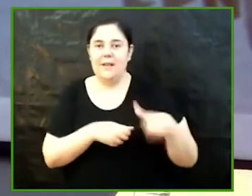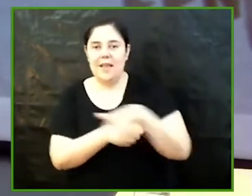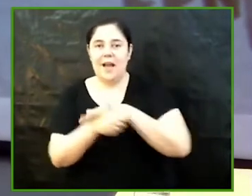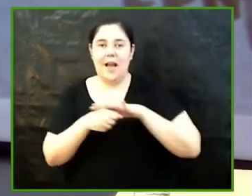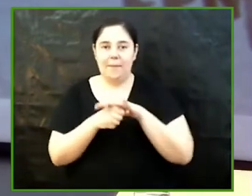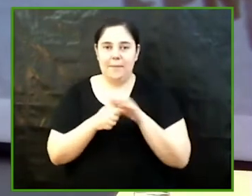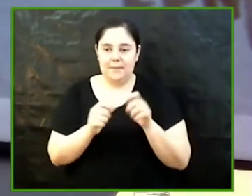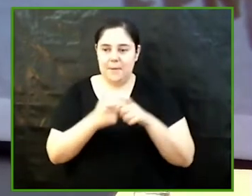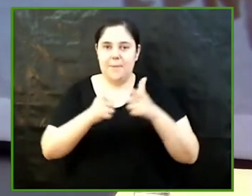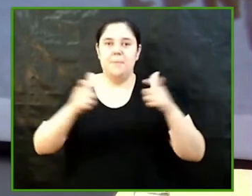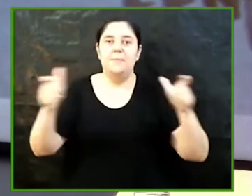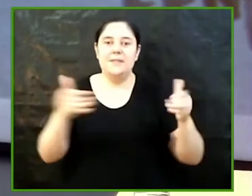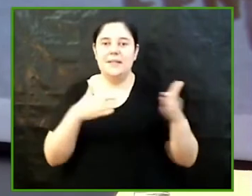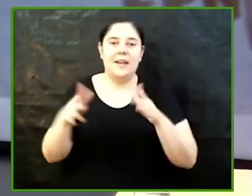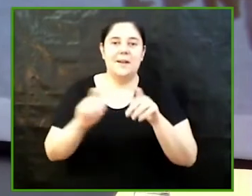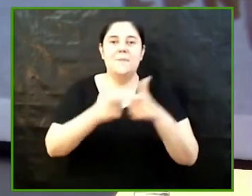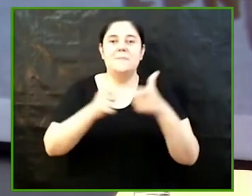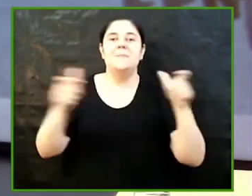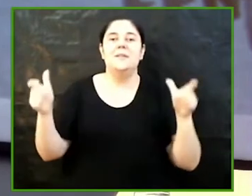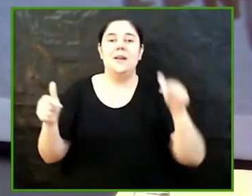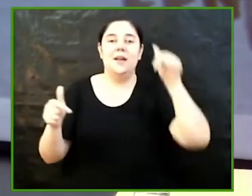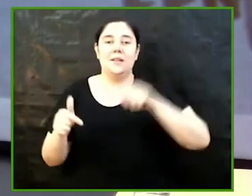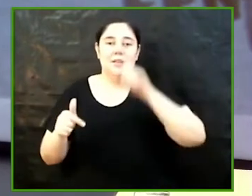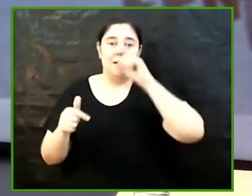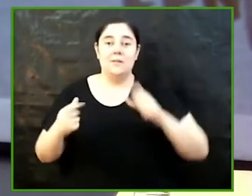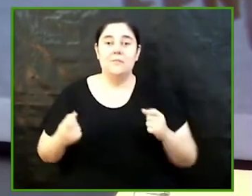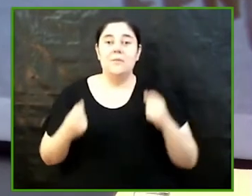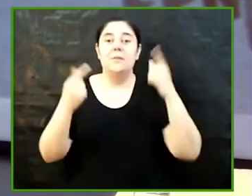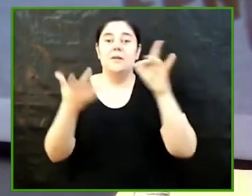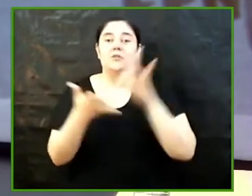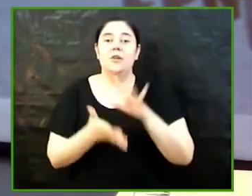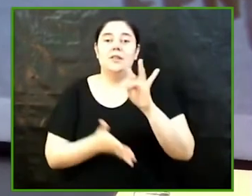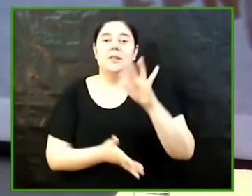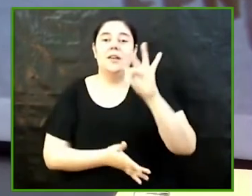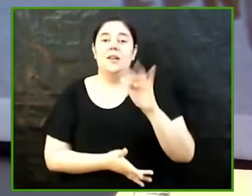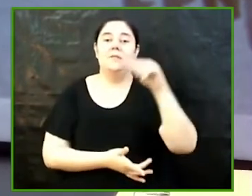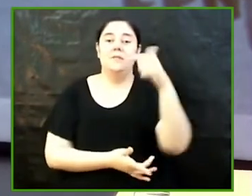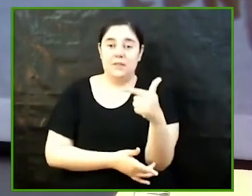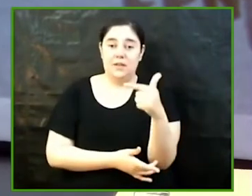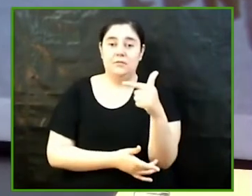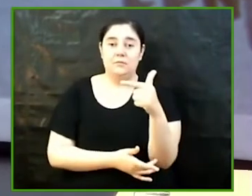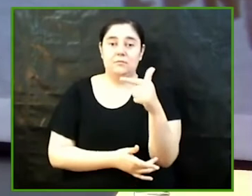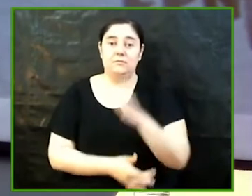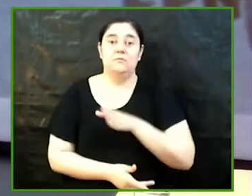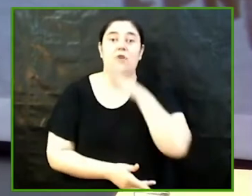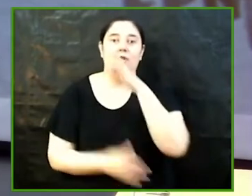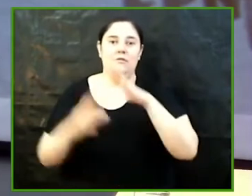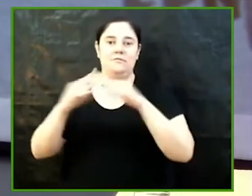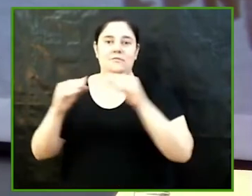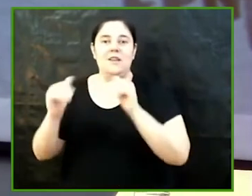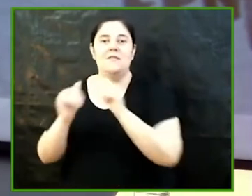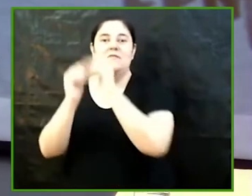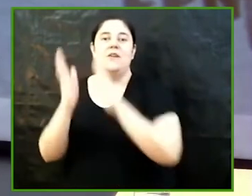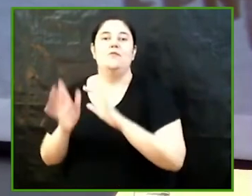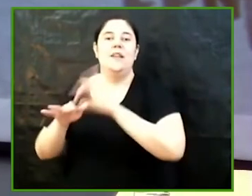Aquest any, per exemple, s'ha proposat per primera vegada un treball de fi de grau de la Facultat de Veterinària. En total,